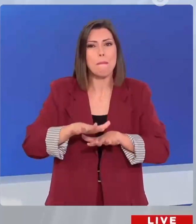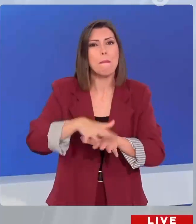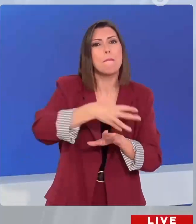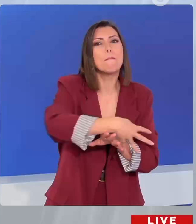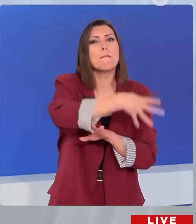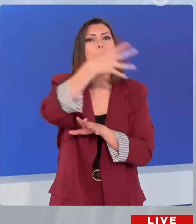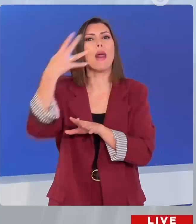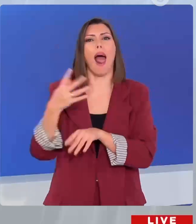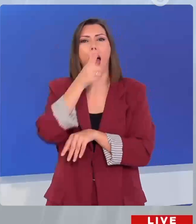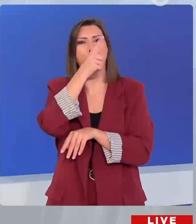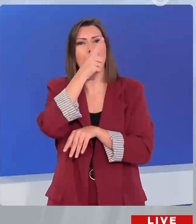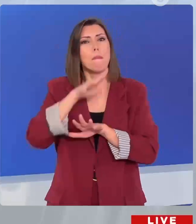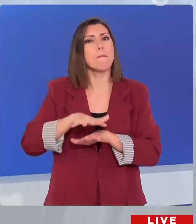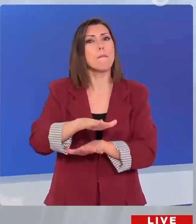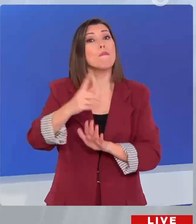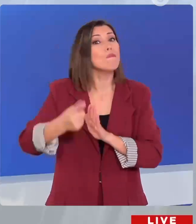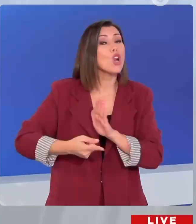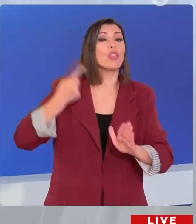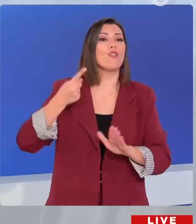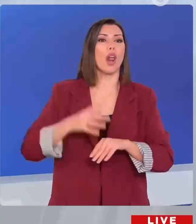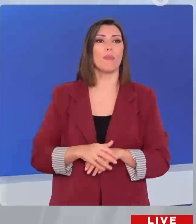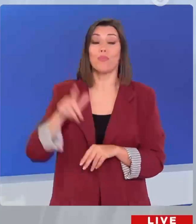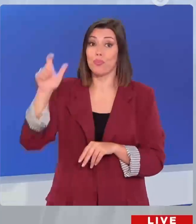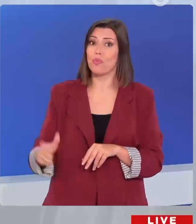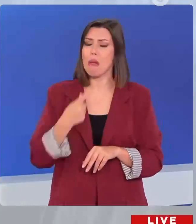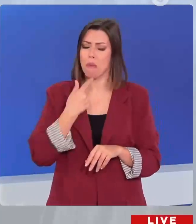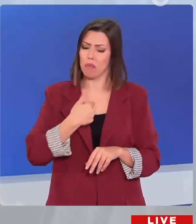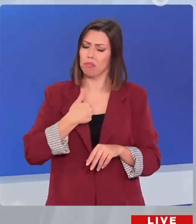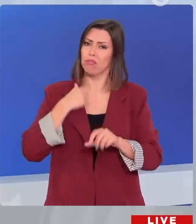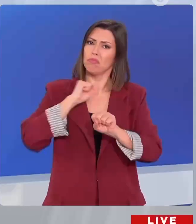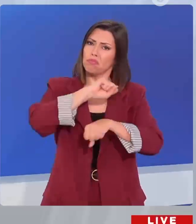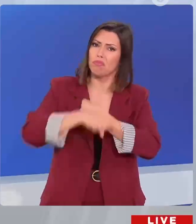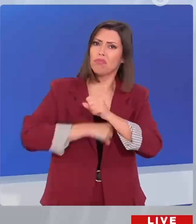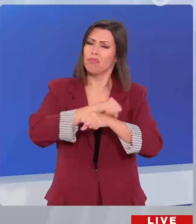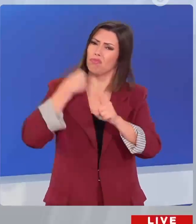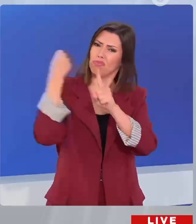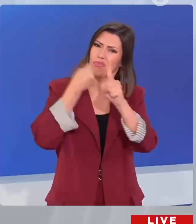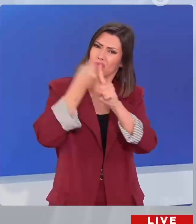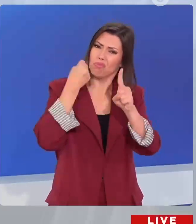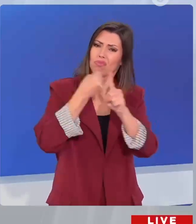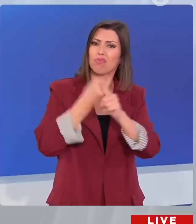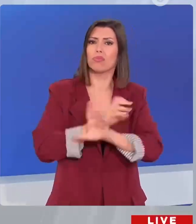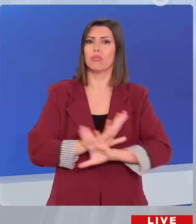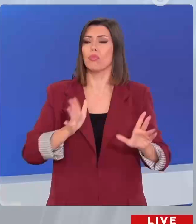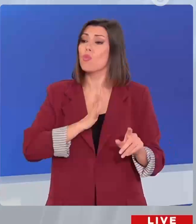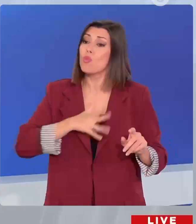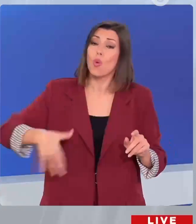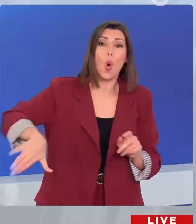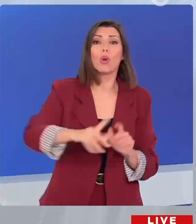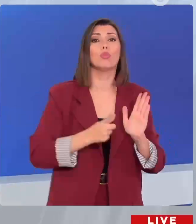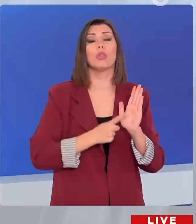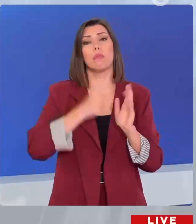ενέργεια, ακτιβιστική σίγουρα. Αλλά πρέπει ο κόλος να καταλάβει